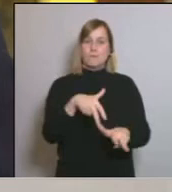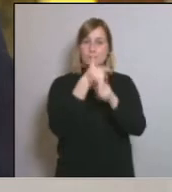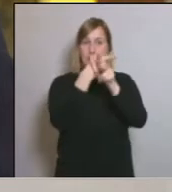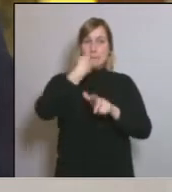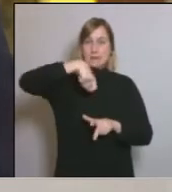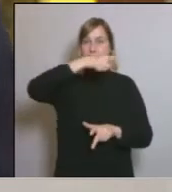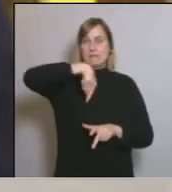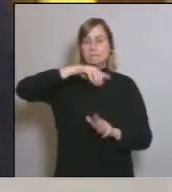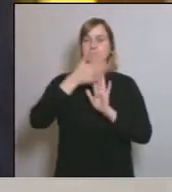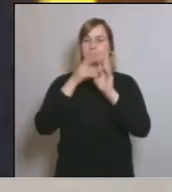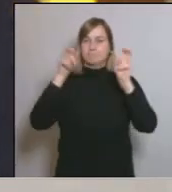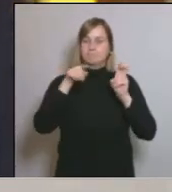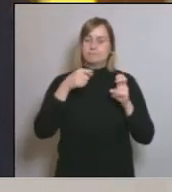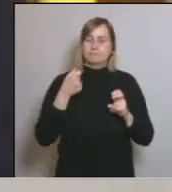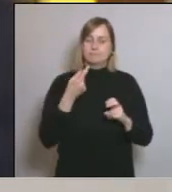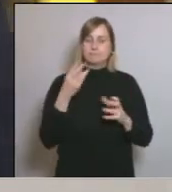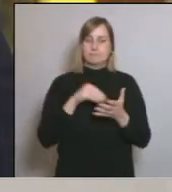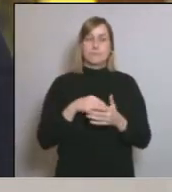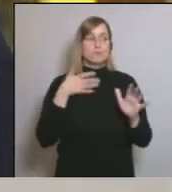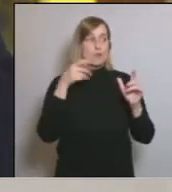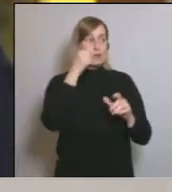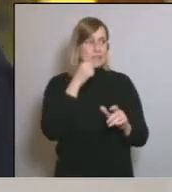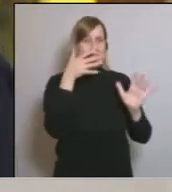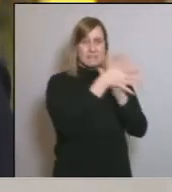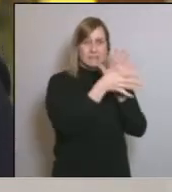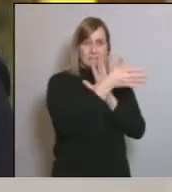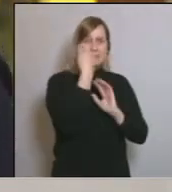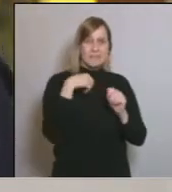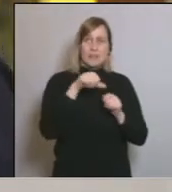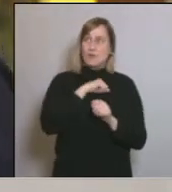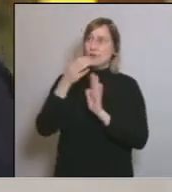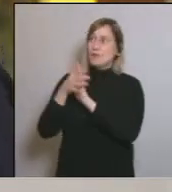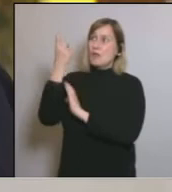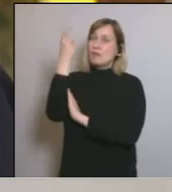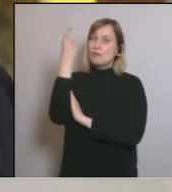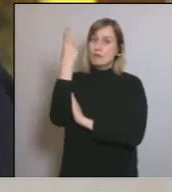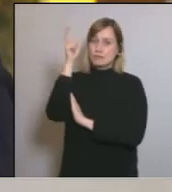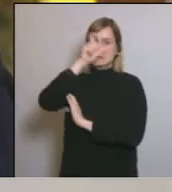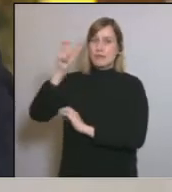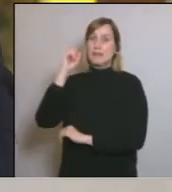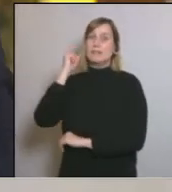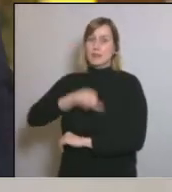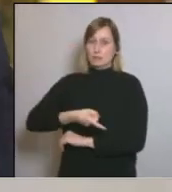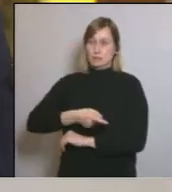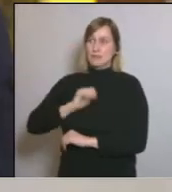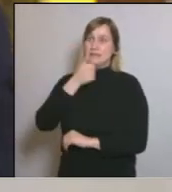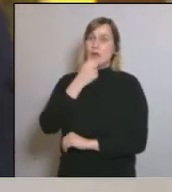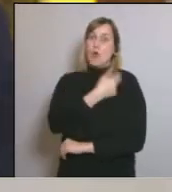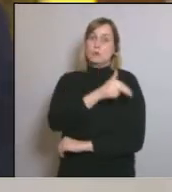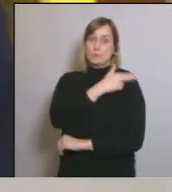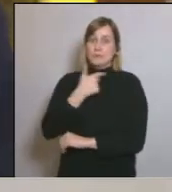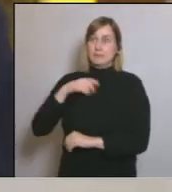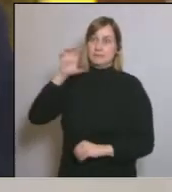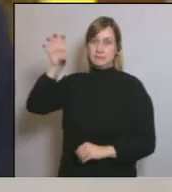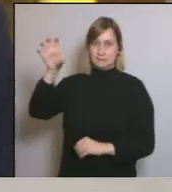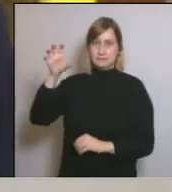Jo li he explicat al president Sánchez que vaig estar parlant amb 12 directors i directores dels principals hospitals del nostre país